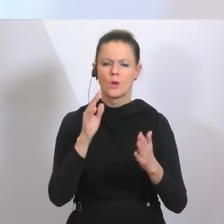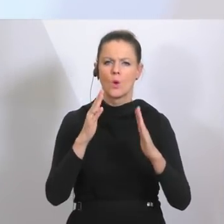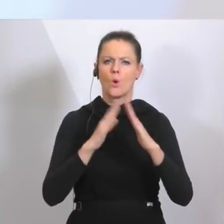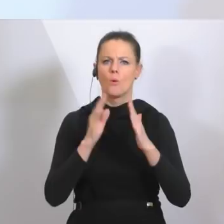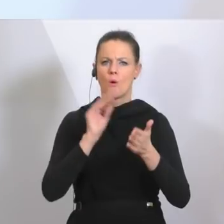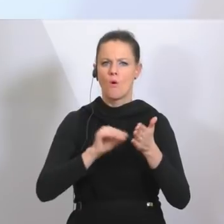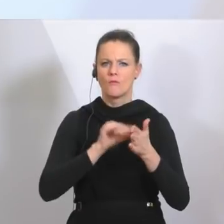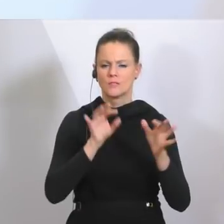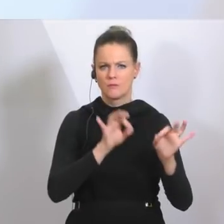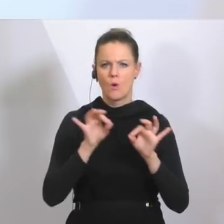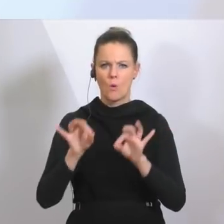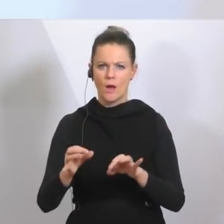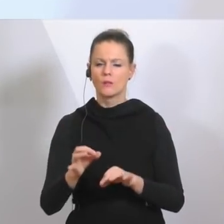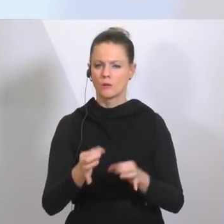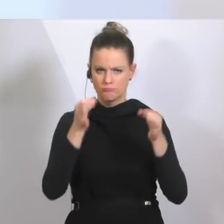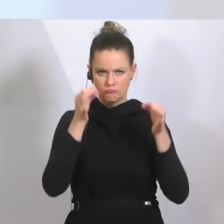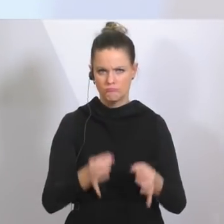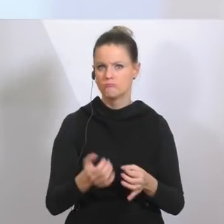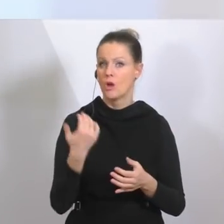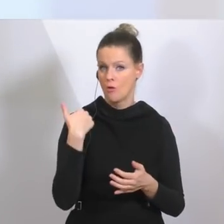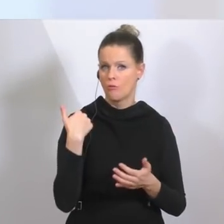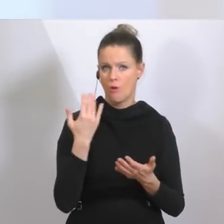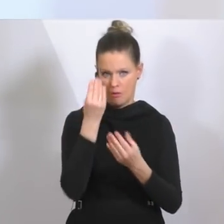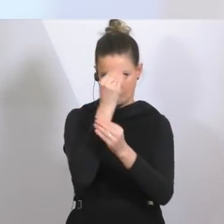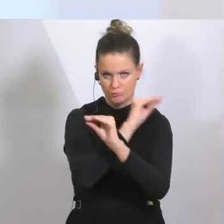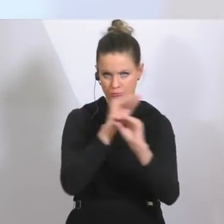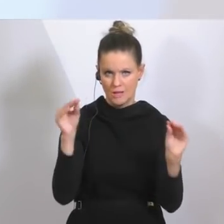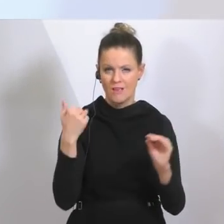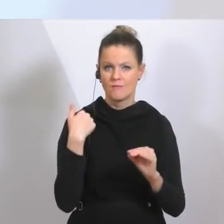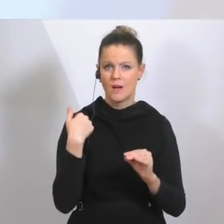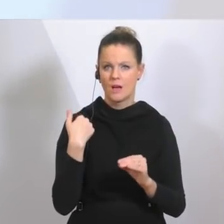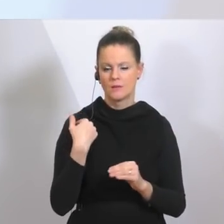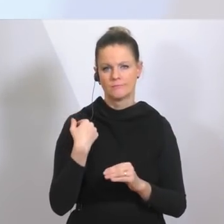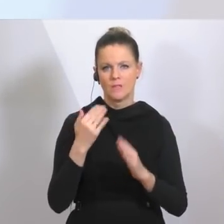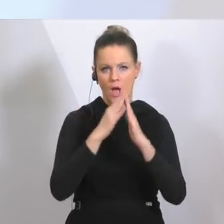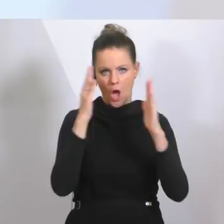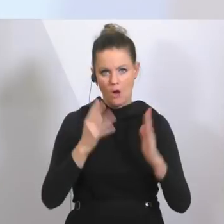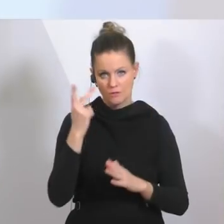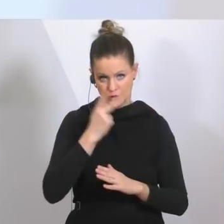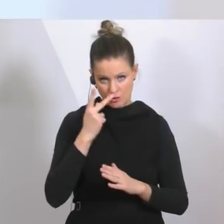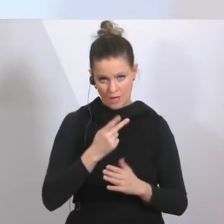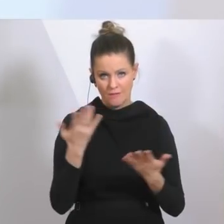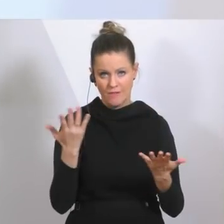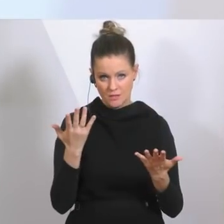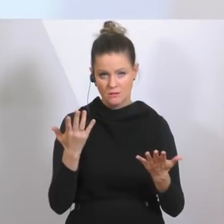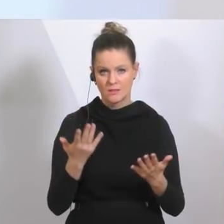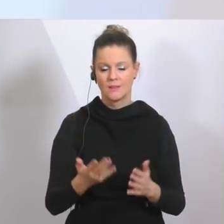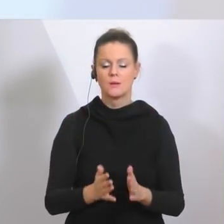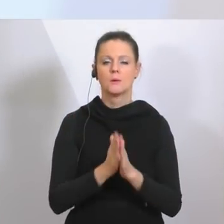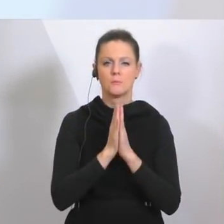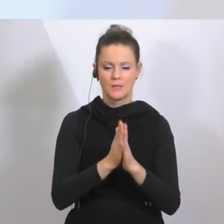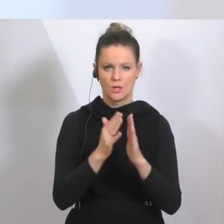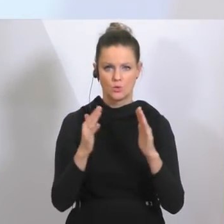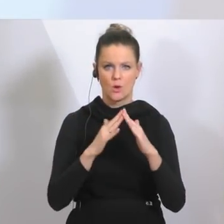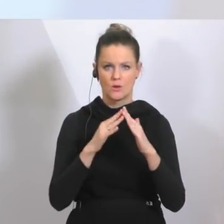Homeoffice-Verordnung, genau das gilt, was ich zuerst gesagt habe, nämlich der Hausverstand, der dringende Appell von zu Hause arbeiten,